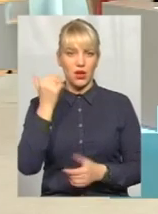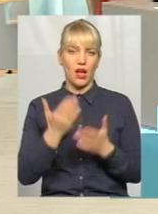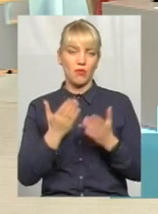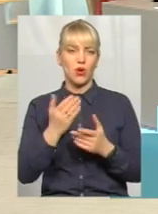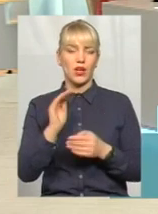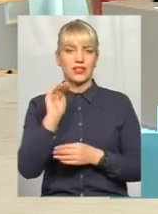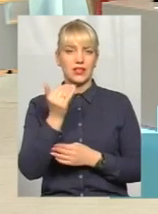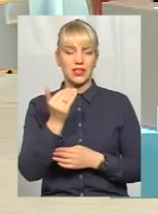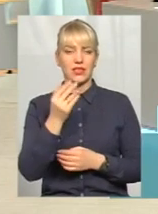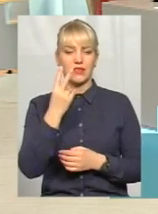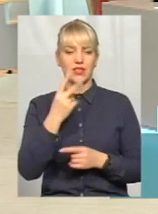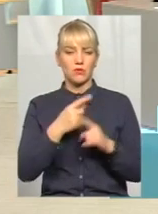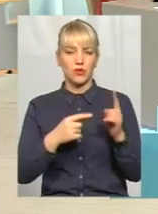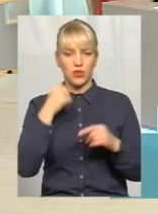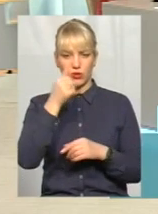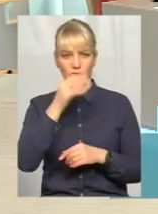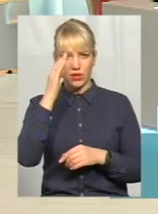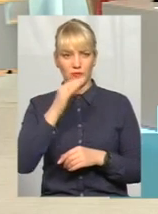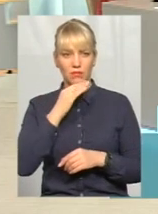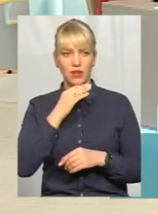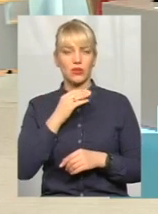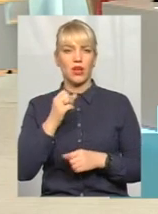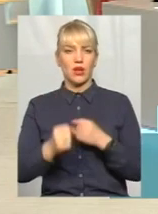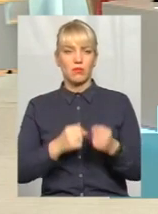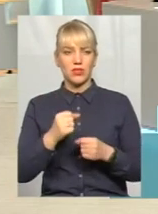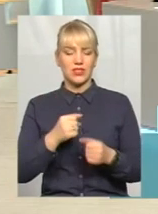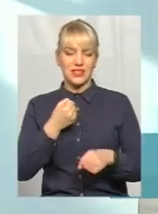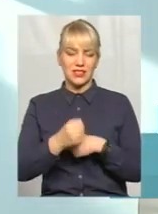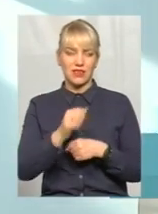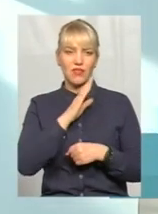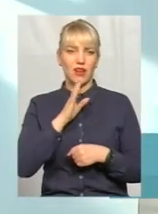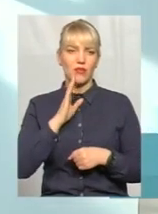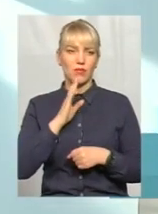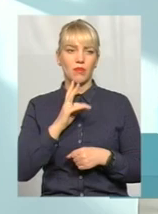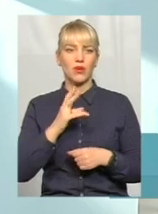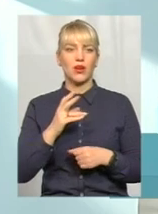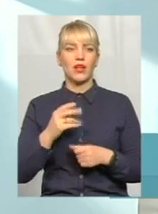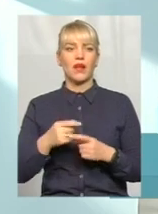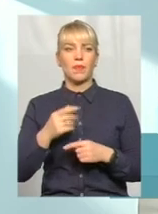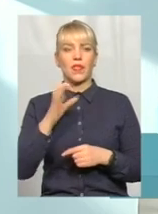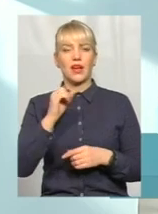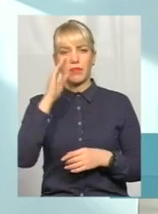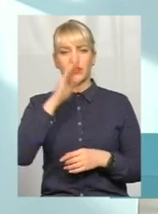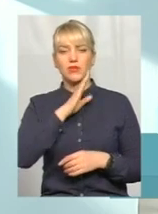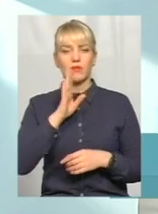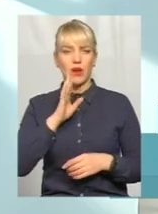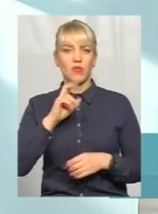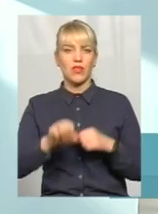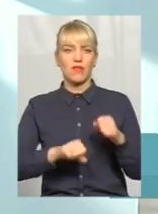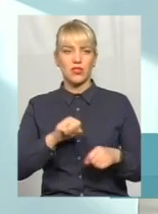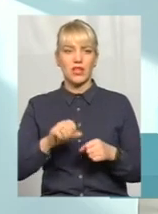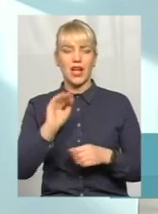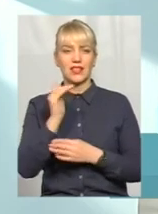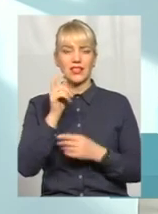роки і батько біжить і заставляє дитину бігти за собою, або батько з мамою їдуть на велосипедах по центру міста, а дитина кричить,